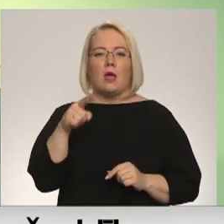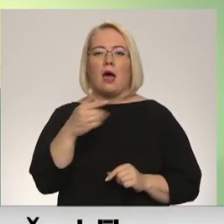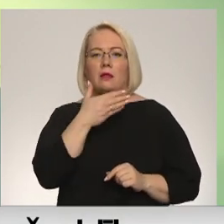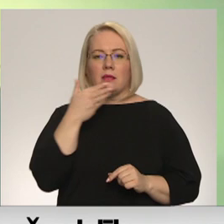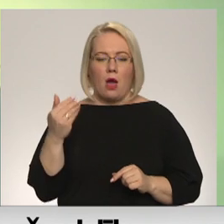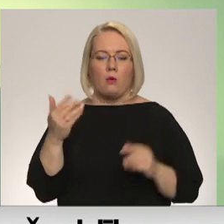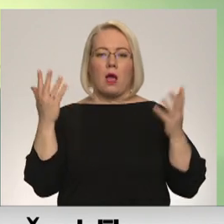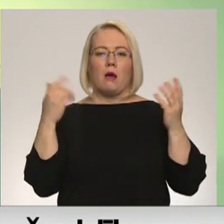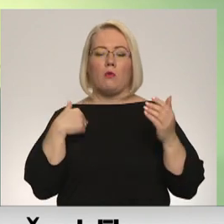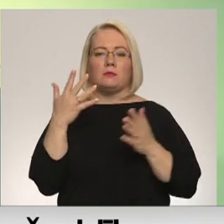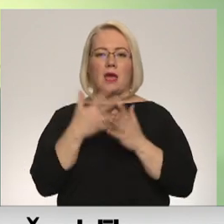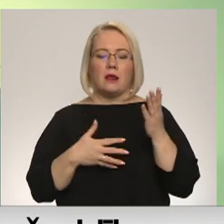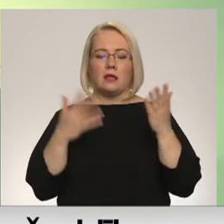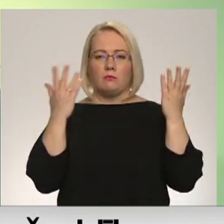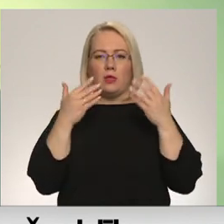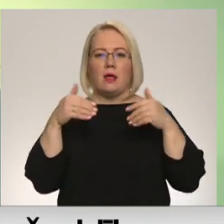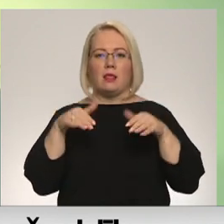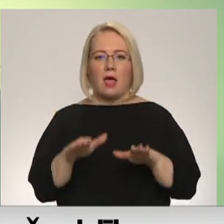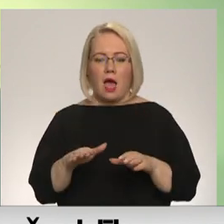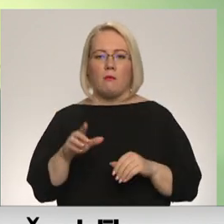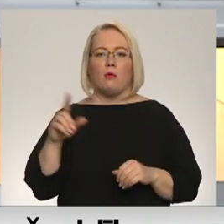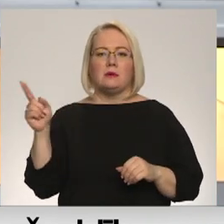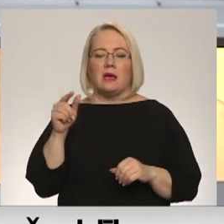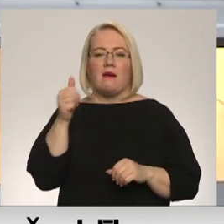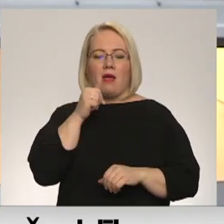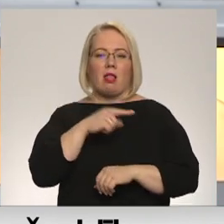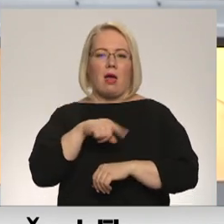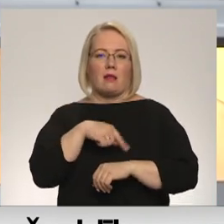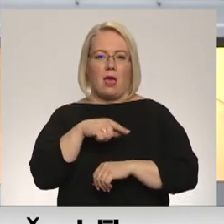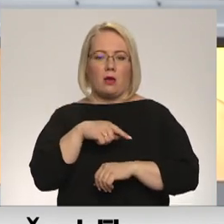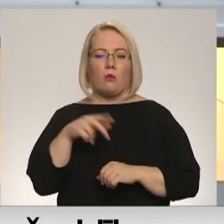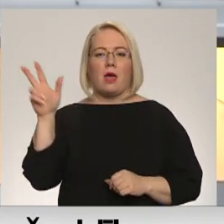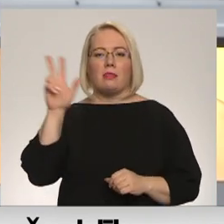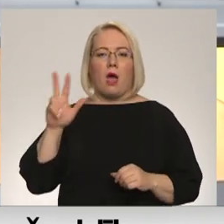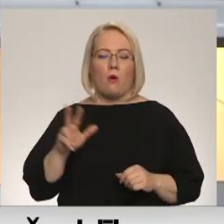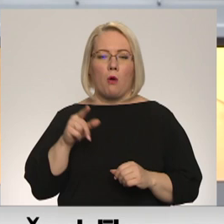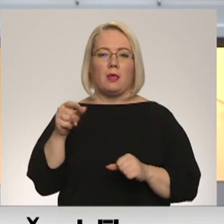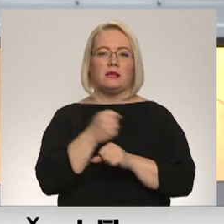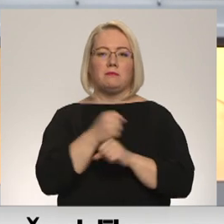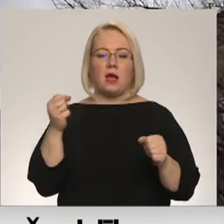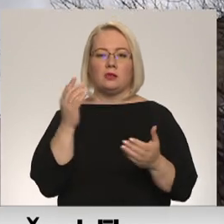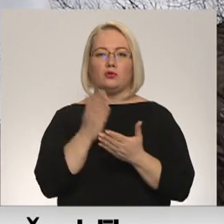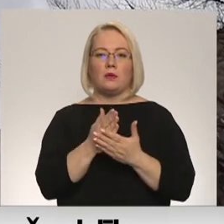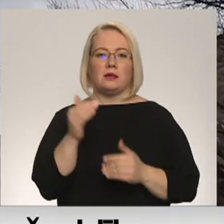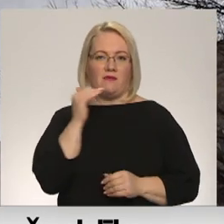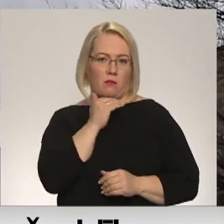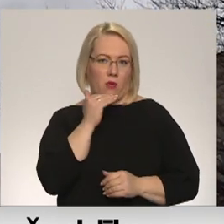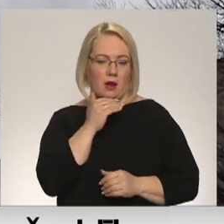politiskas lēmums ir bumba laika deglī. Daugavpilī bumbas sprāciens varētu notikt februārī.